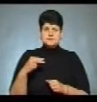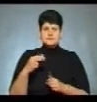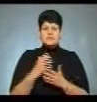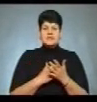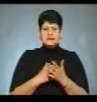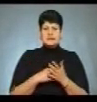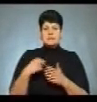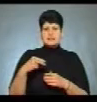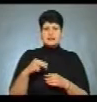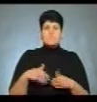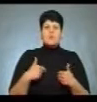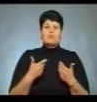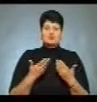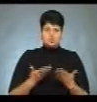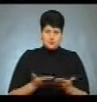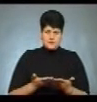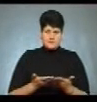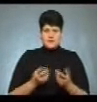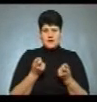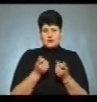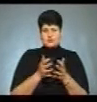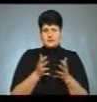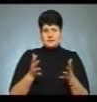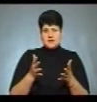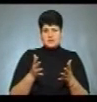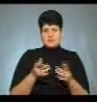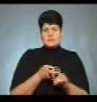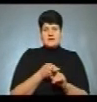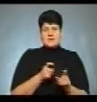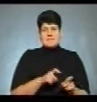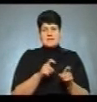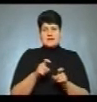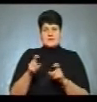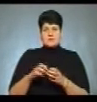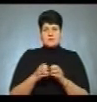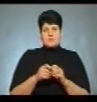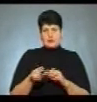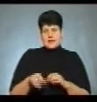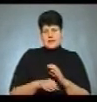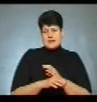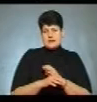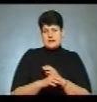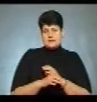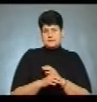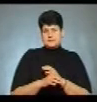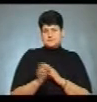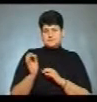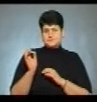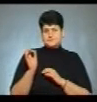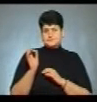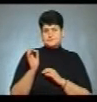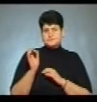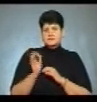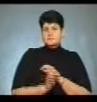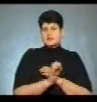президенти пропонує. Трошки більше посвящено переселенцям і проблемам людей на Сході. Що відсутнє? Відсутнє,